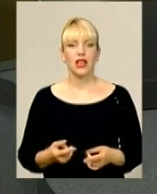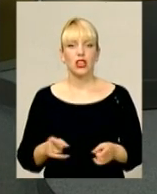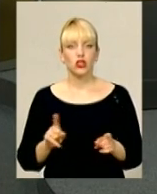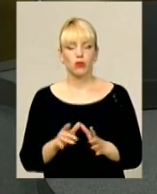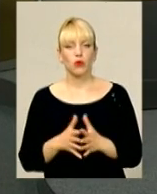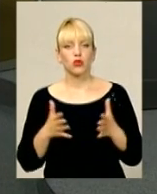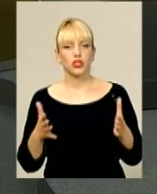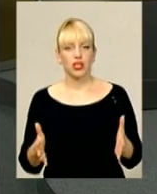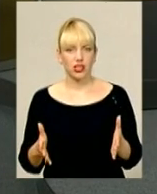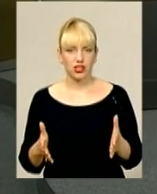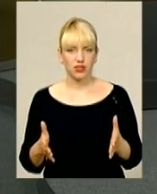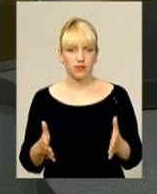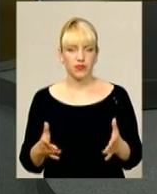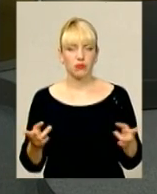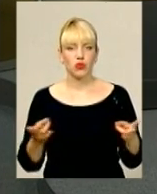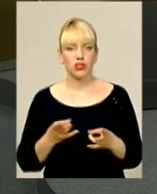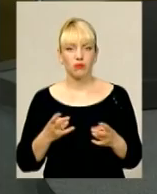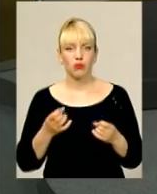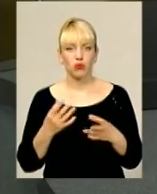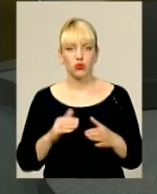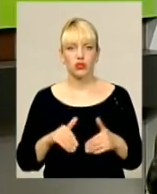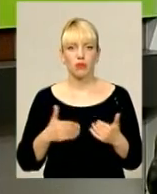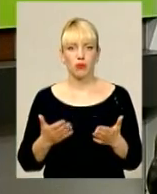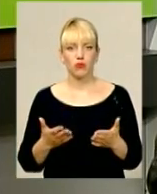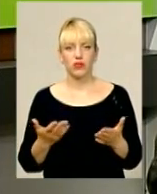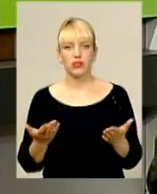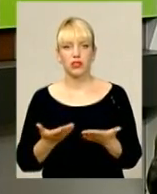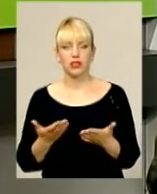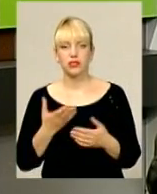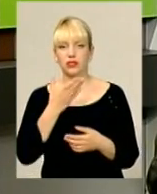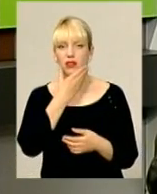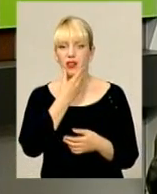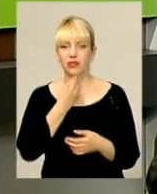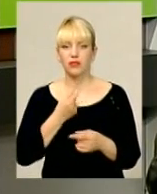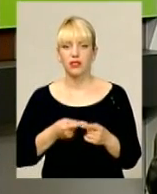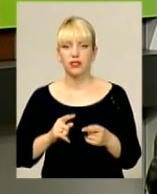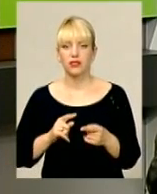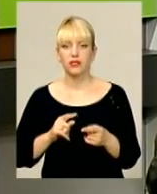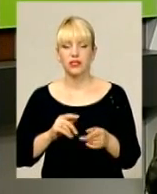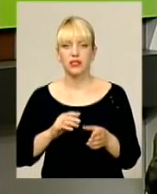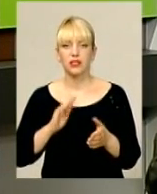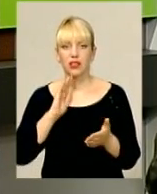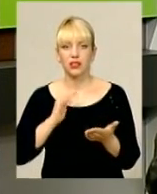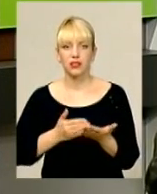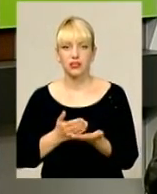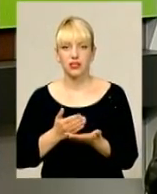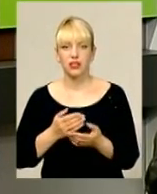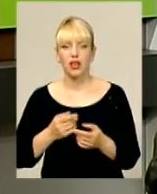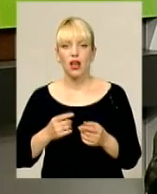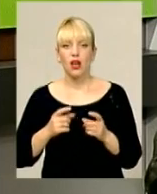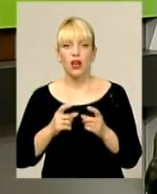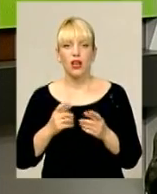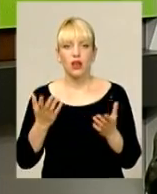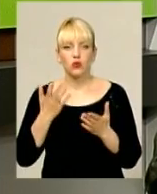розширити, потрібно просто запропонувати якийсь гарний, цілісний, якісний образ і